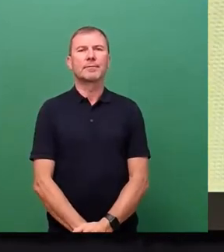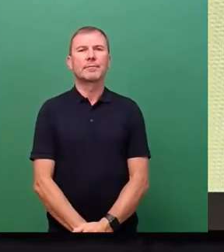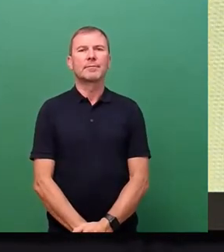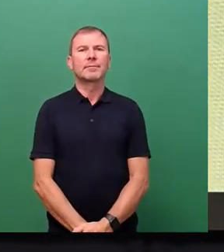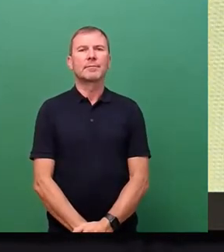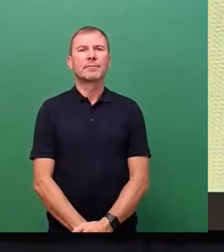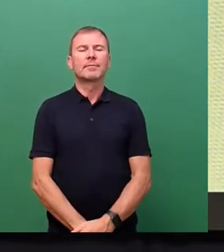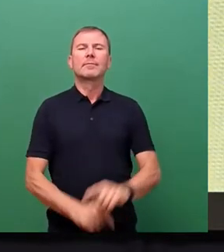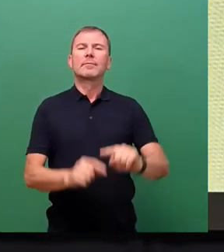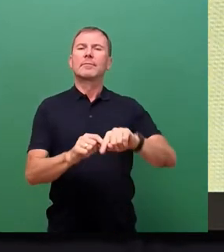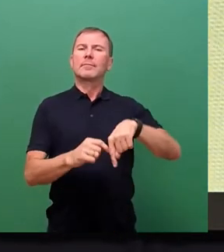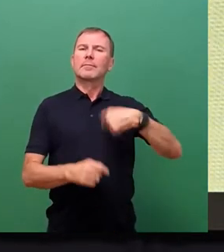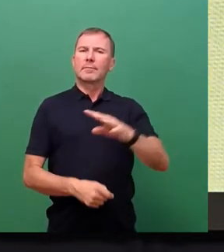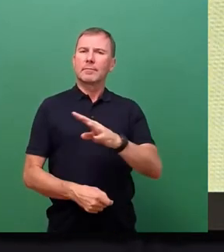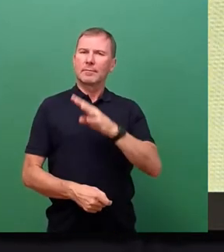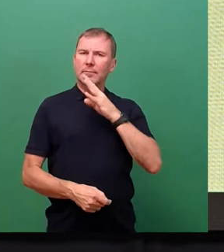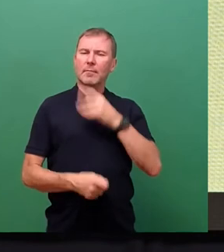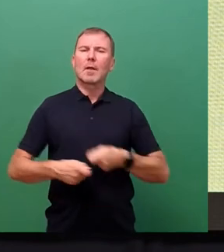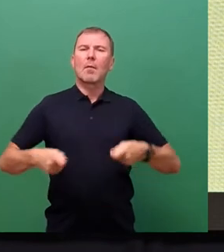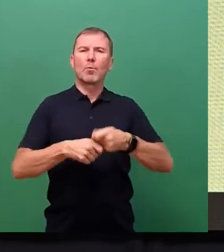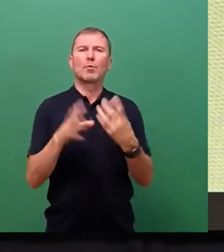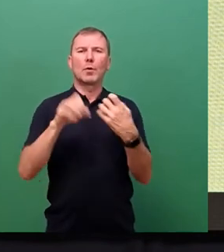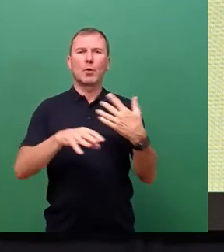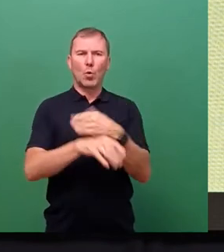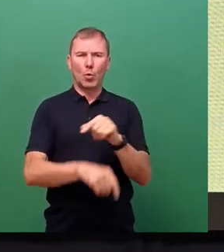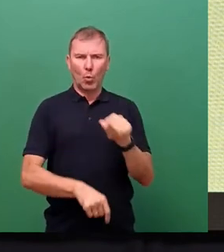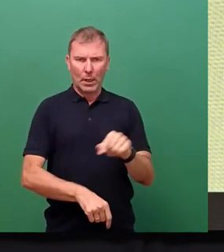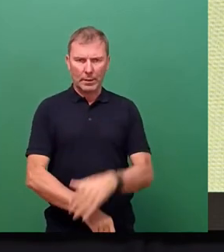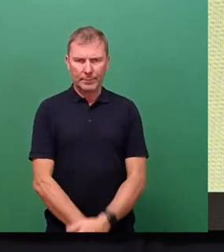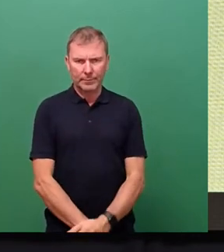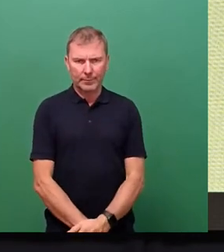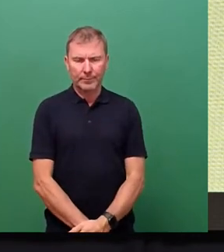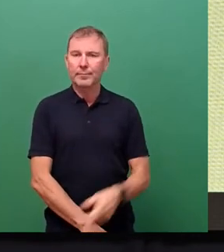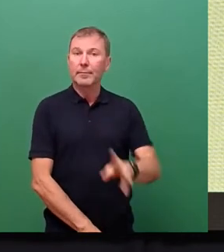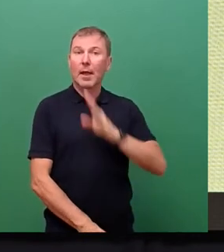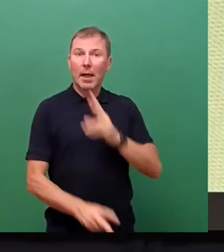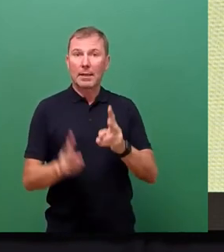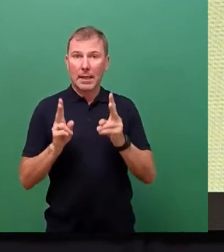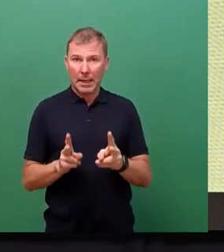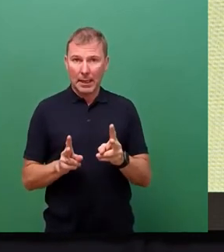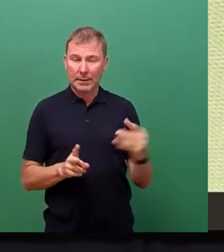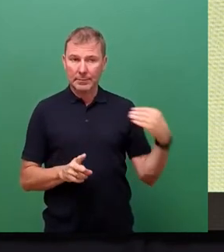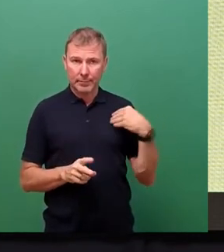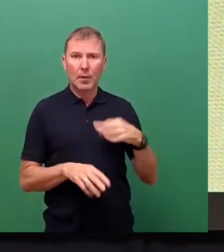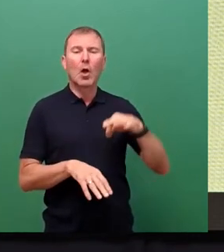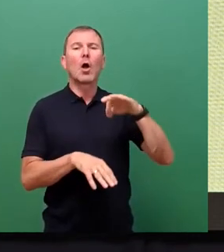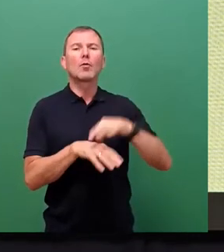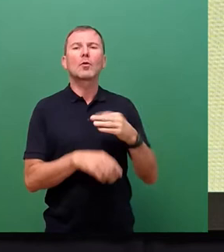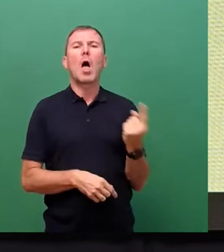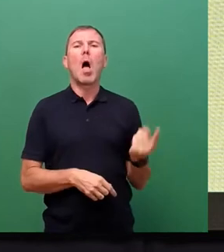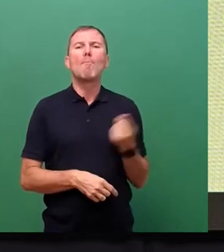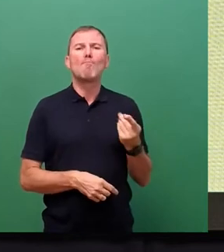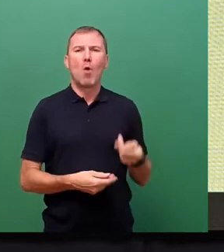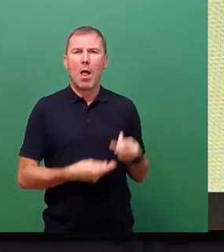Als nächstes kommen wir zu Bündnis 90 Die Grünen. Die haben ihr Rederecht zu mir mitgeteilt an Herrn Dr. Müller abgetreten.